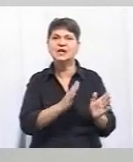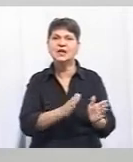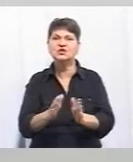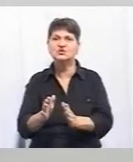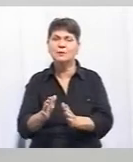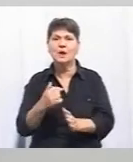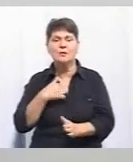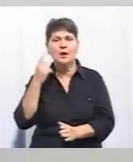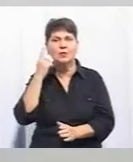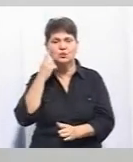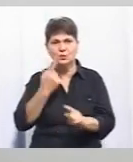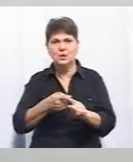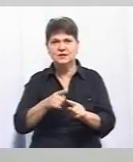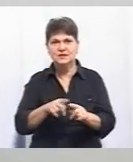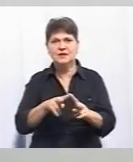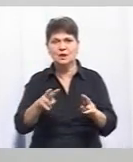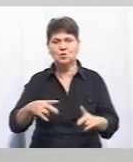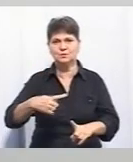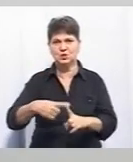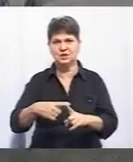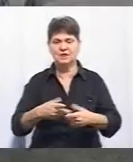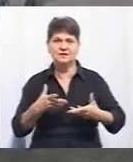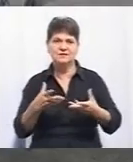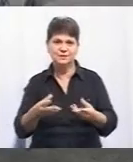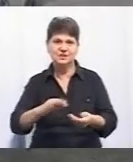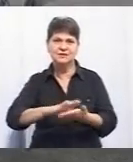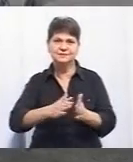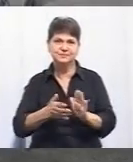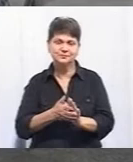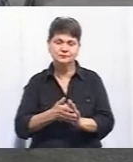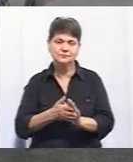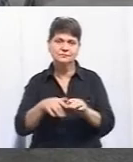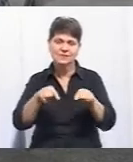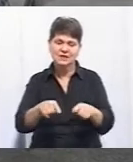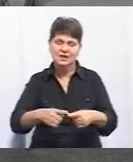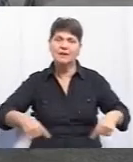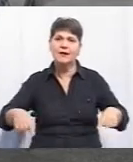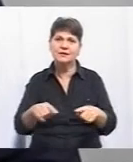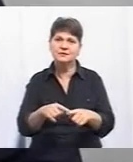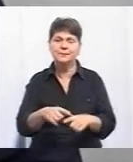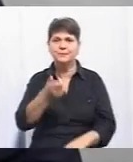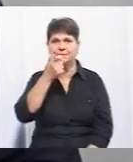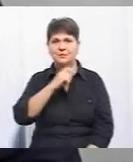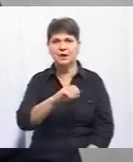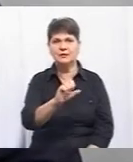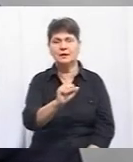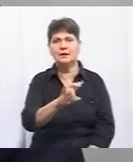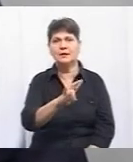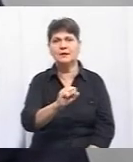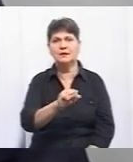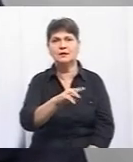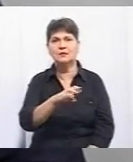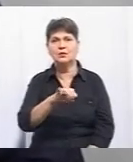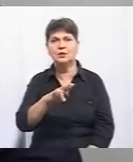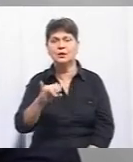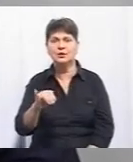думаю, що це також безпосередньо позитивно вплине на ситуацію з аварійністю на цій ділянці. Пане Анатолію, ви кажете, систематично